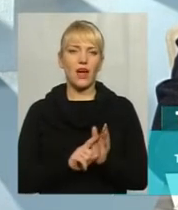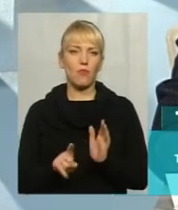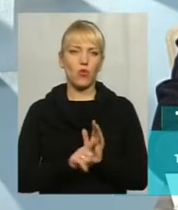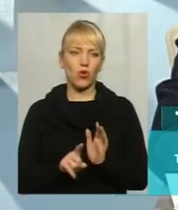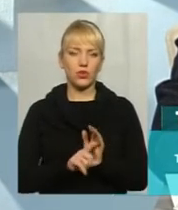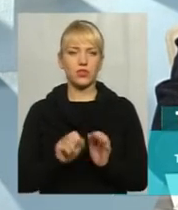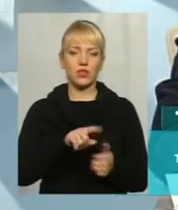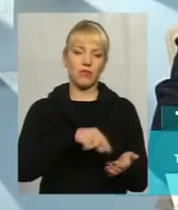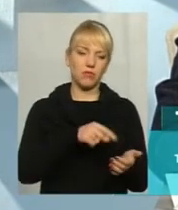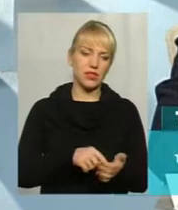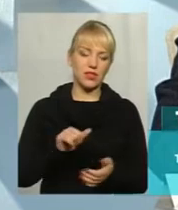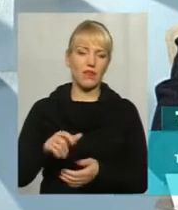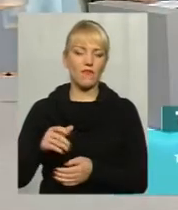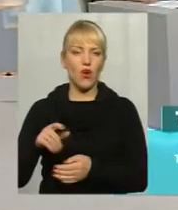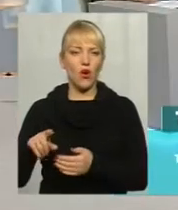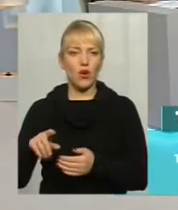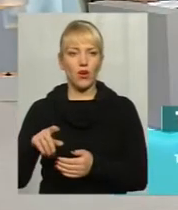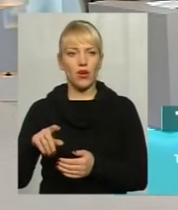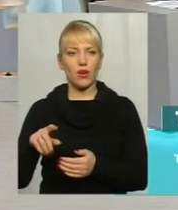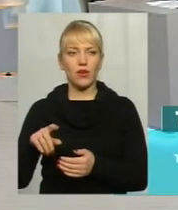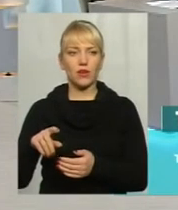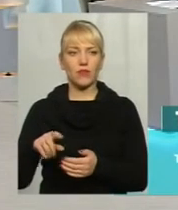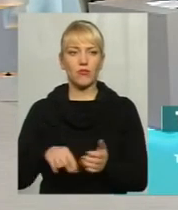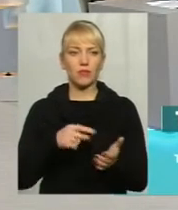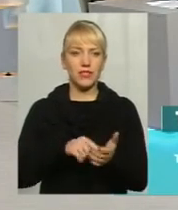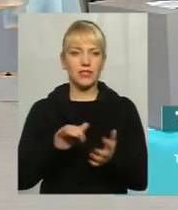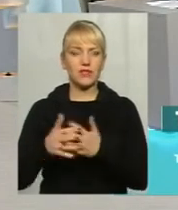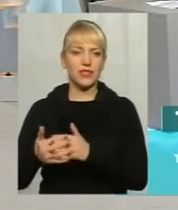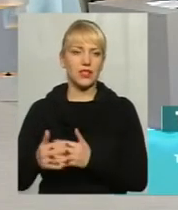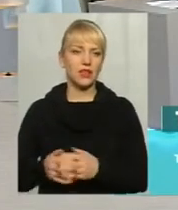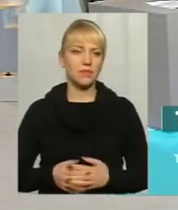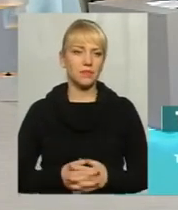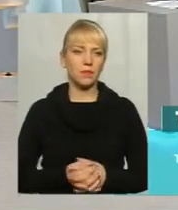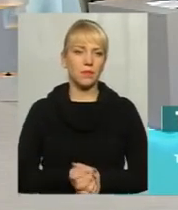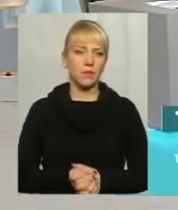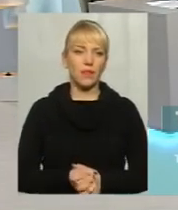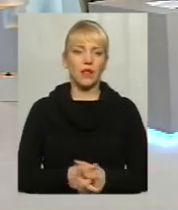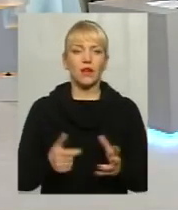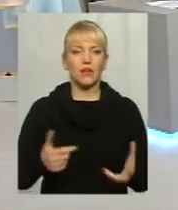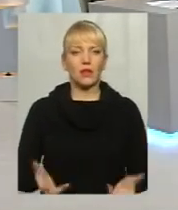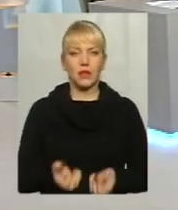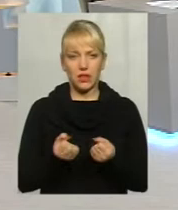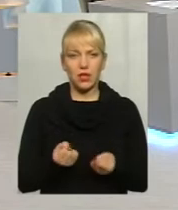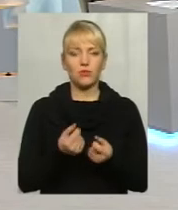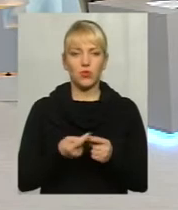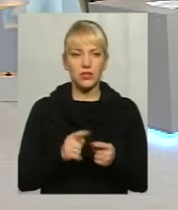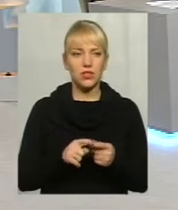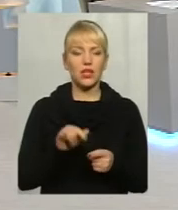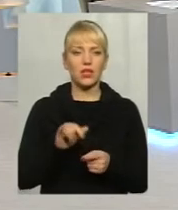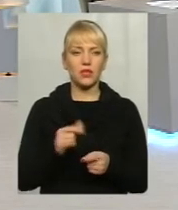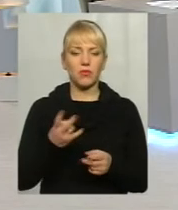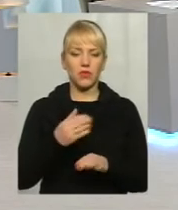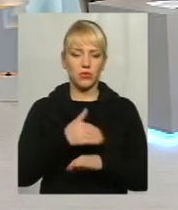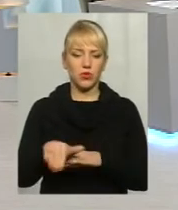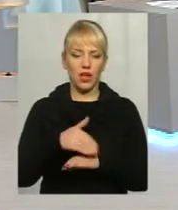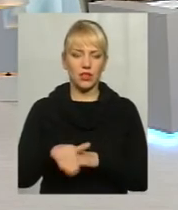Ми зрозуміли ваше питання. Це дякую вам. Це, напевно, більше до пана Олександра. Цілком підтримую. Це має бути адресна